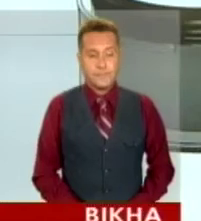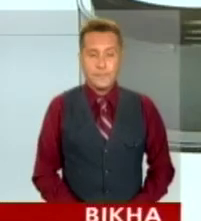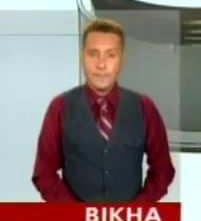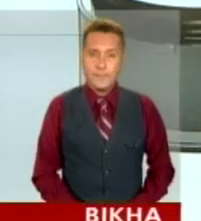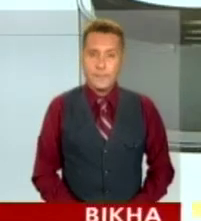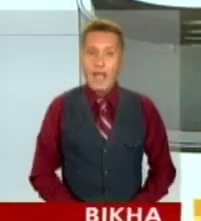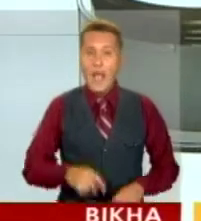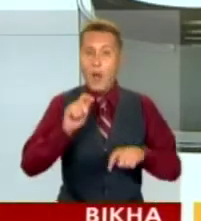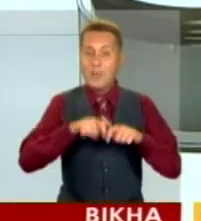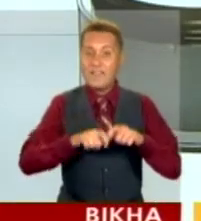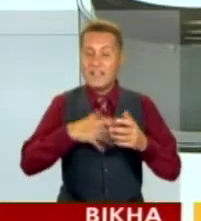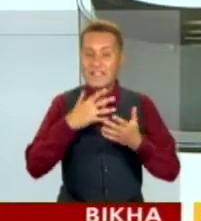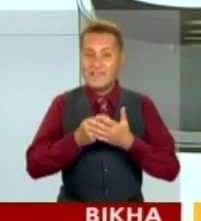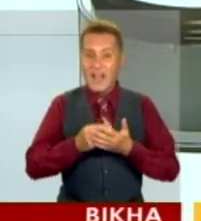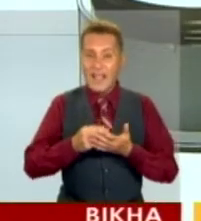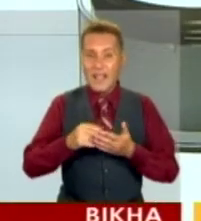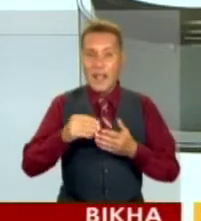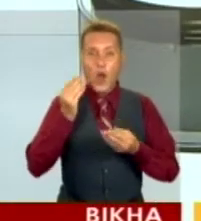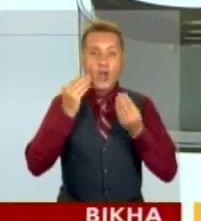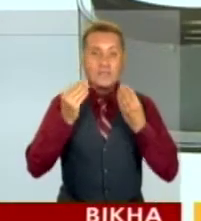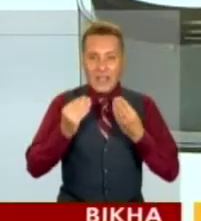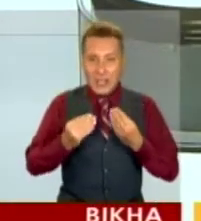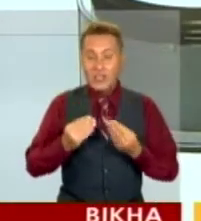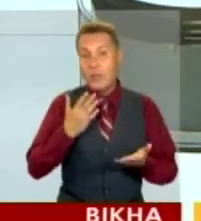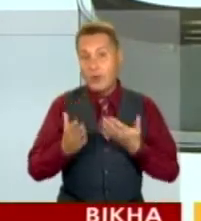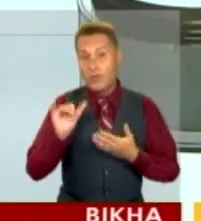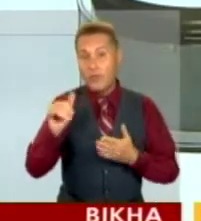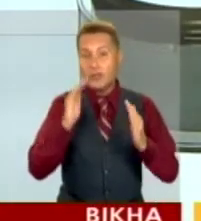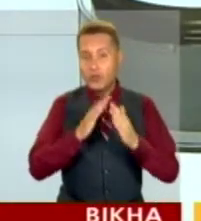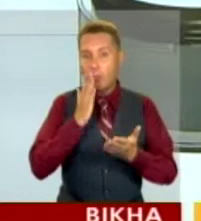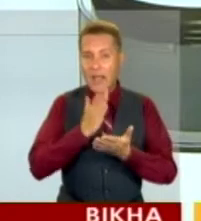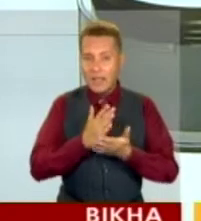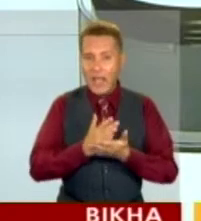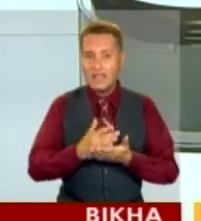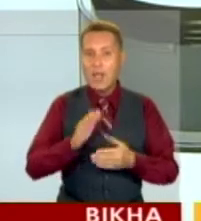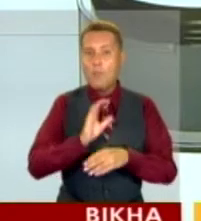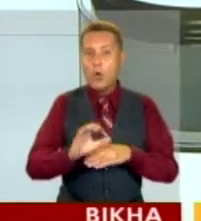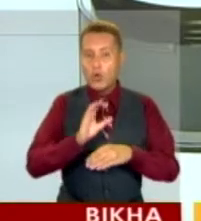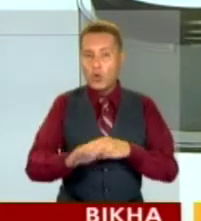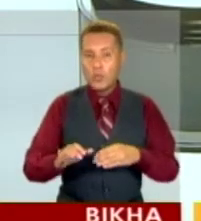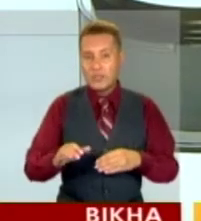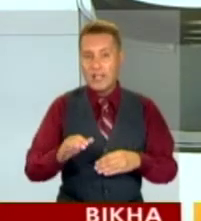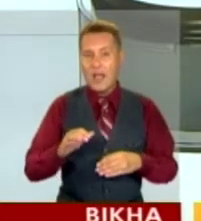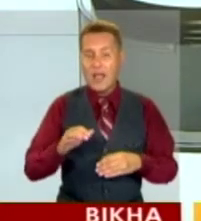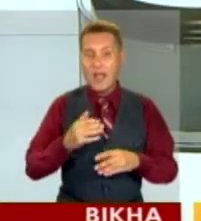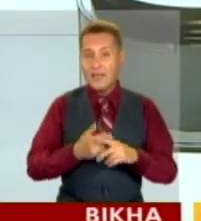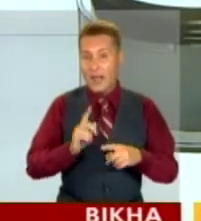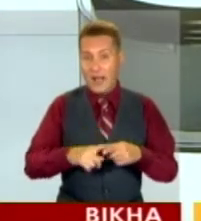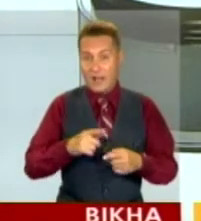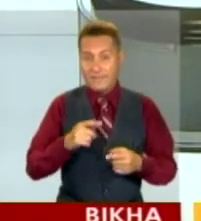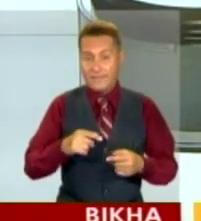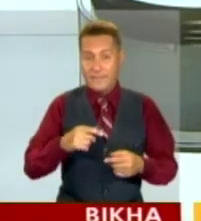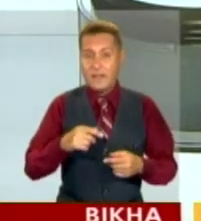Перевірте свої косметички. Можливо, саме у вас вдома є продукція косметичної компанії, що довела тисячі японок до